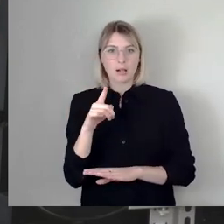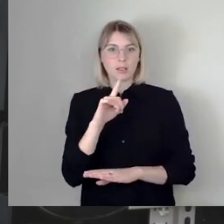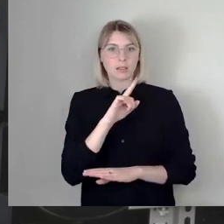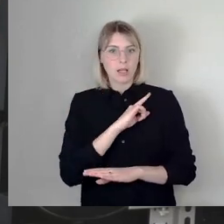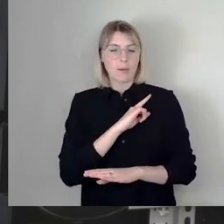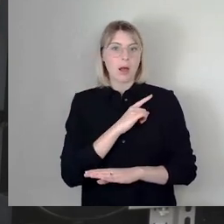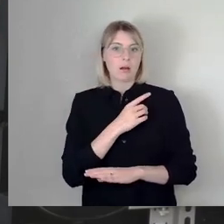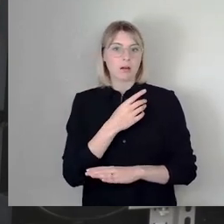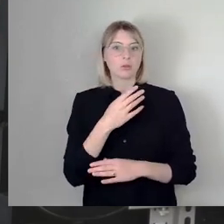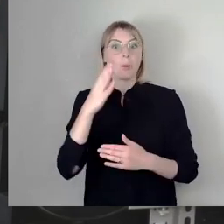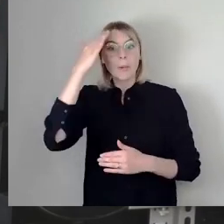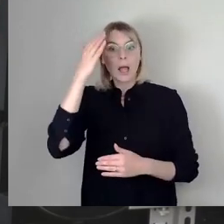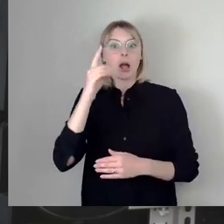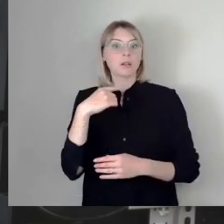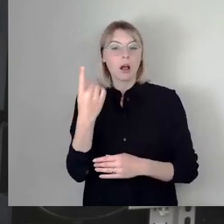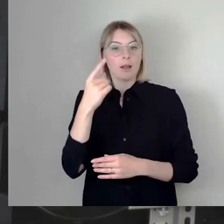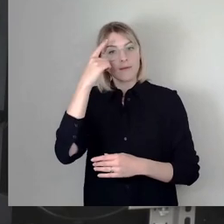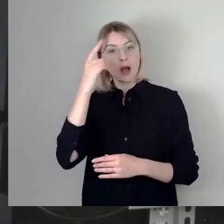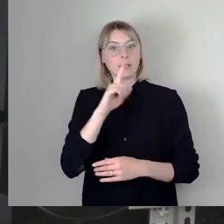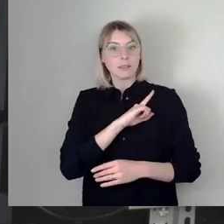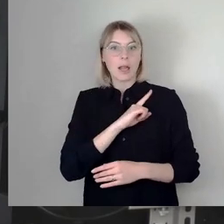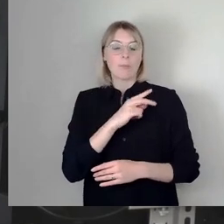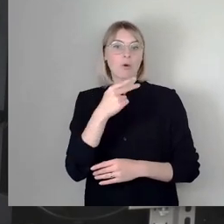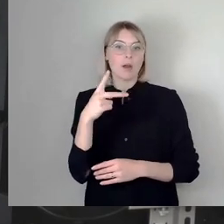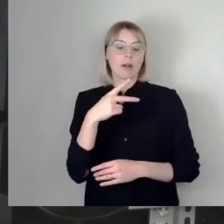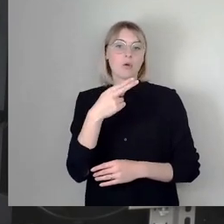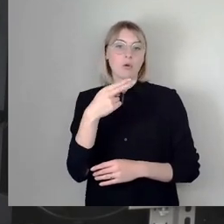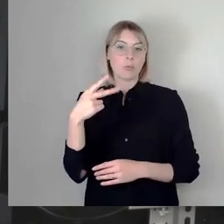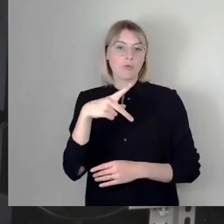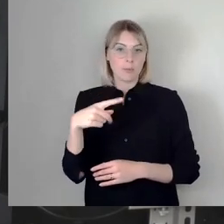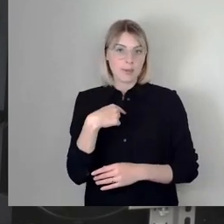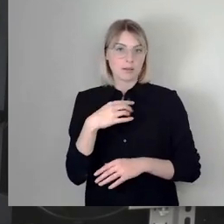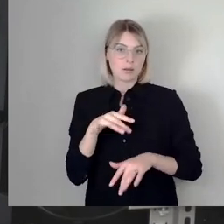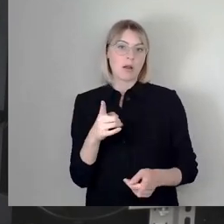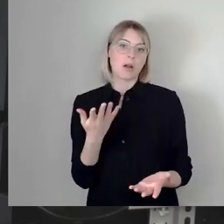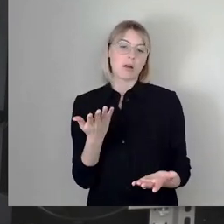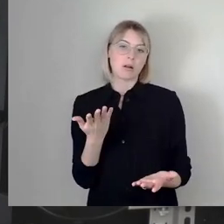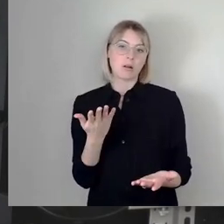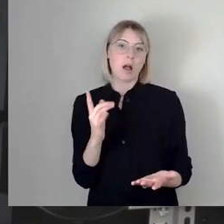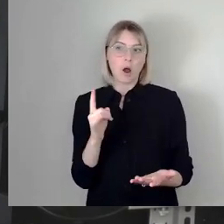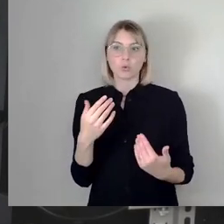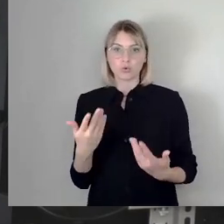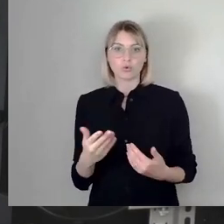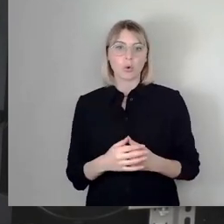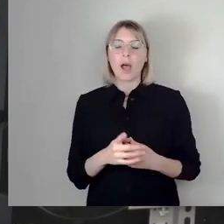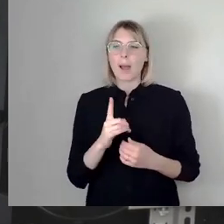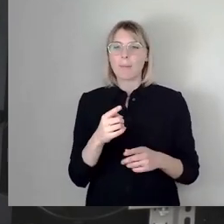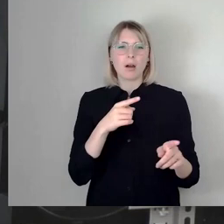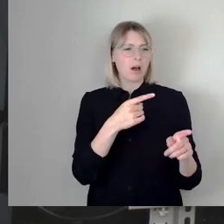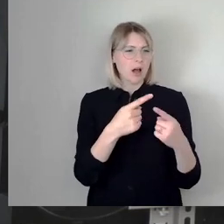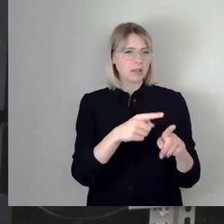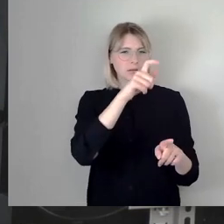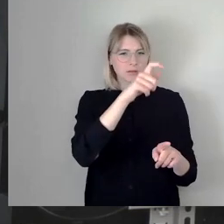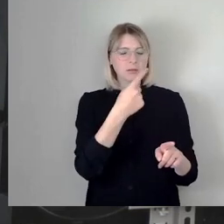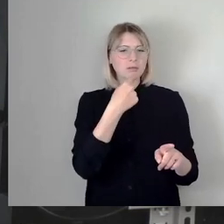Und der scheidende Holger Hase von der FDP meinte, dass es nicht so ernst zu nehmen sei, was ich